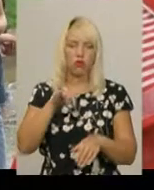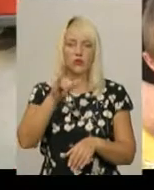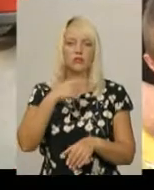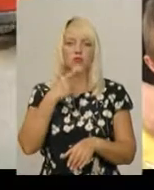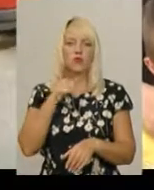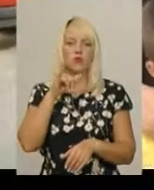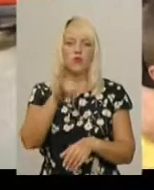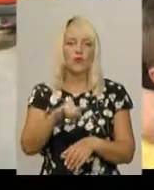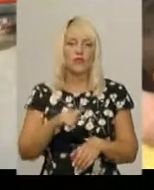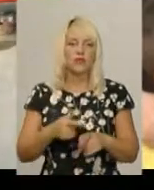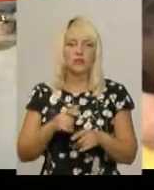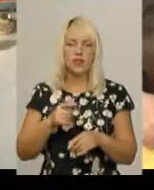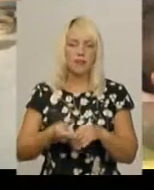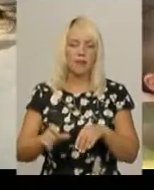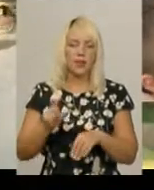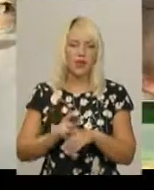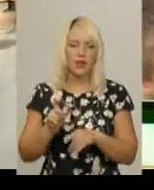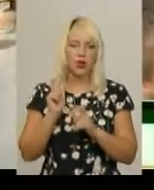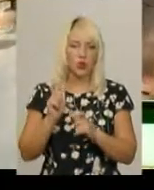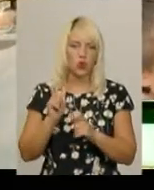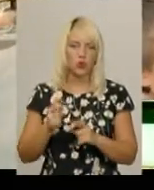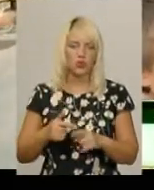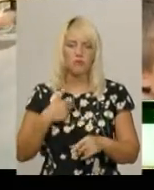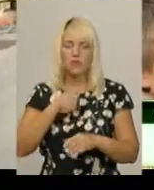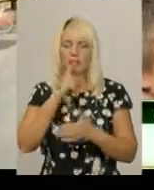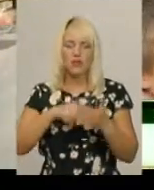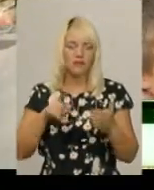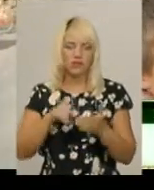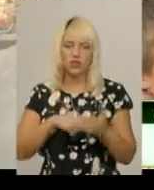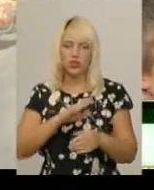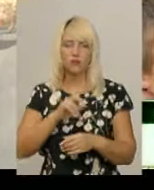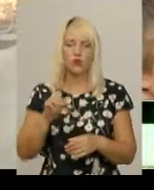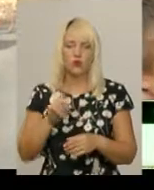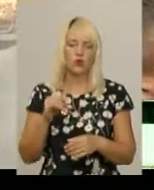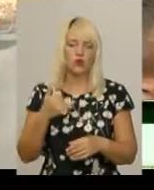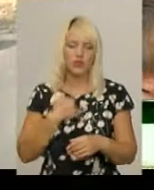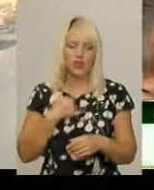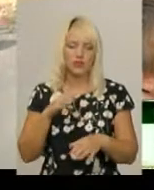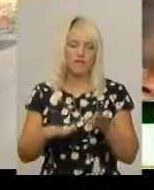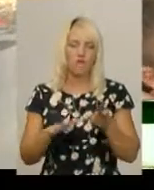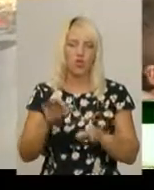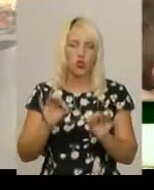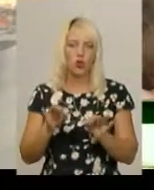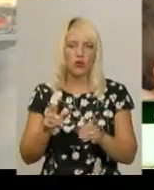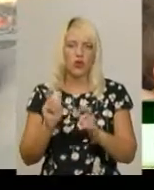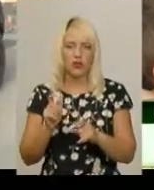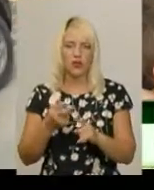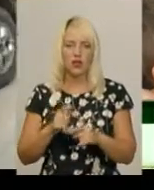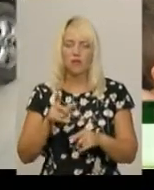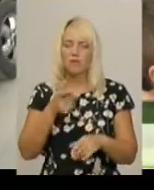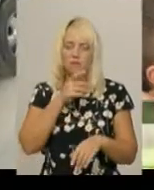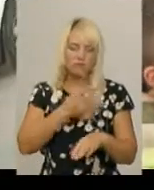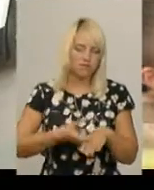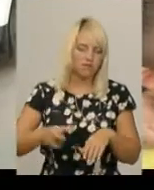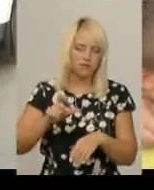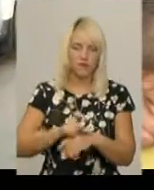перегруз. Ми не віримо, що фури в нас їдуть з нормальною вагою, у нас все фури перевантажені. А того, що після них лишаються такі